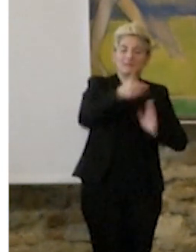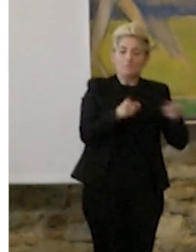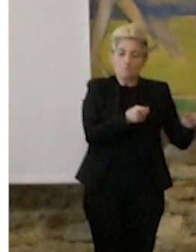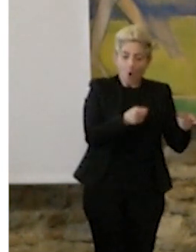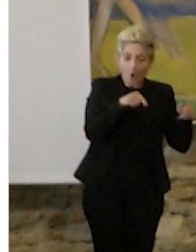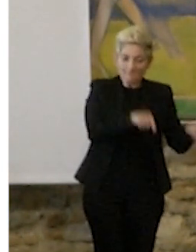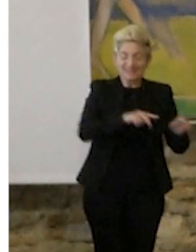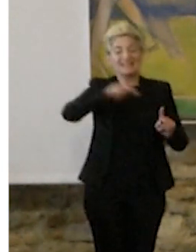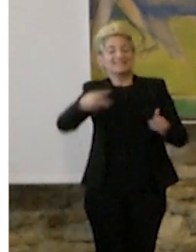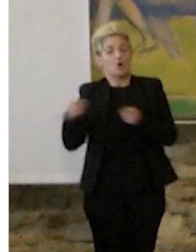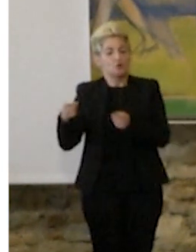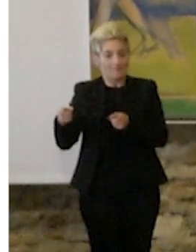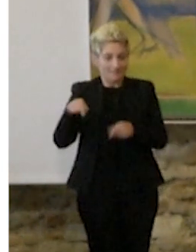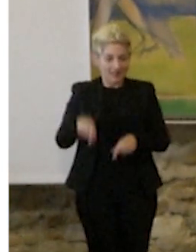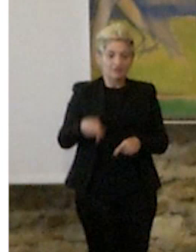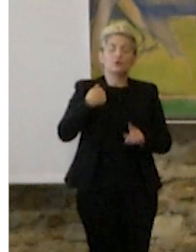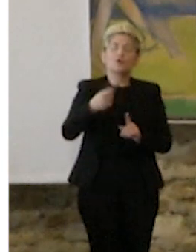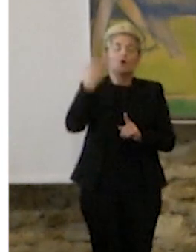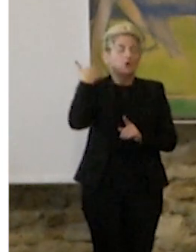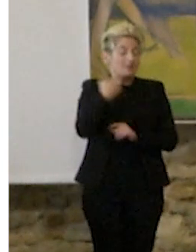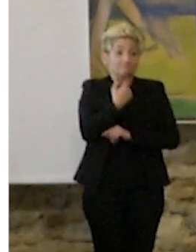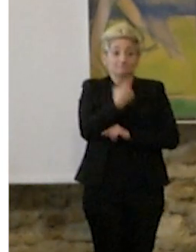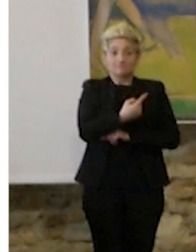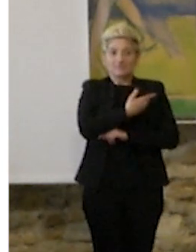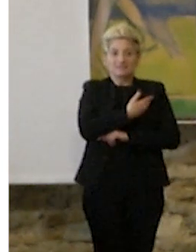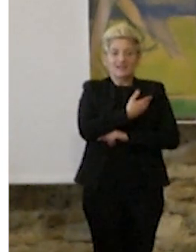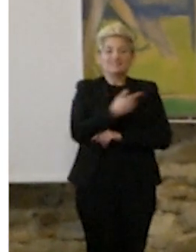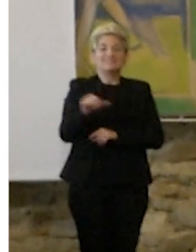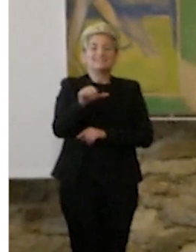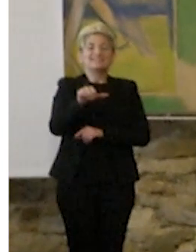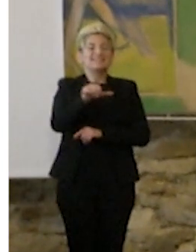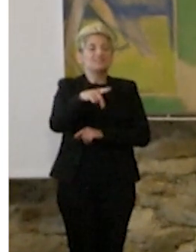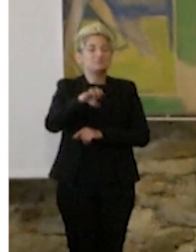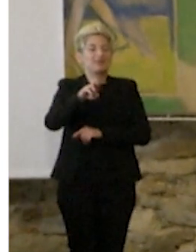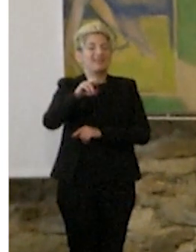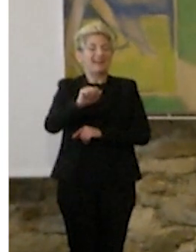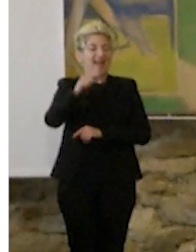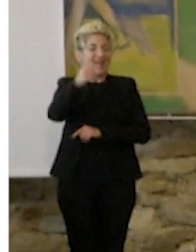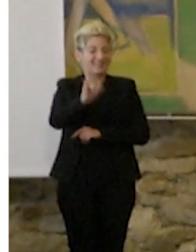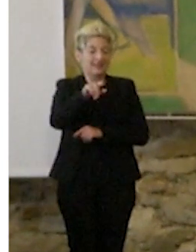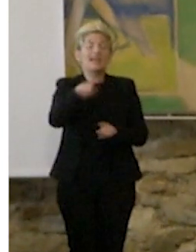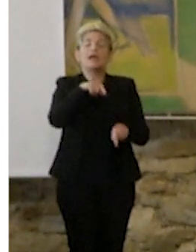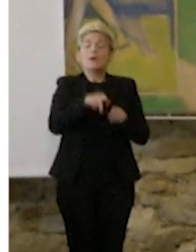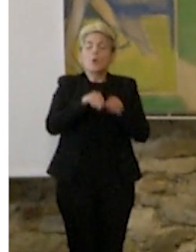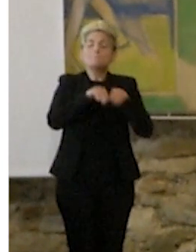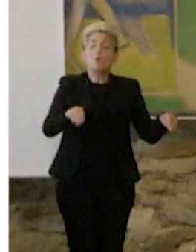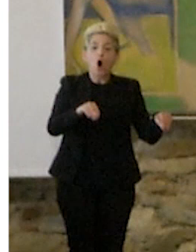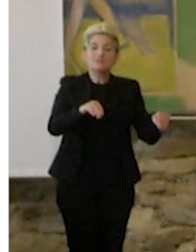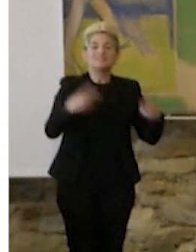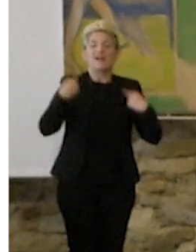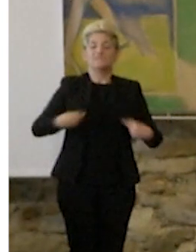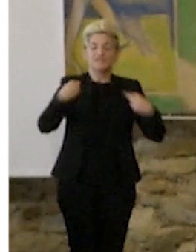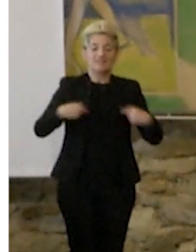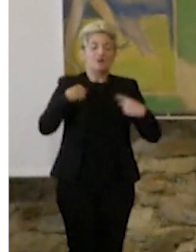seconda intendiamo quello che ha suggerito appunto Silvana Sperati, cioè che la mostra è viva, la mostra non muore mai,